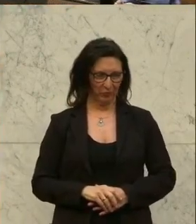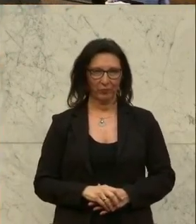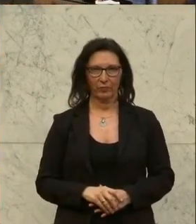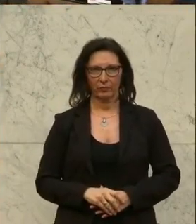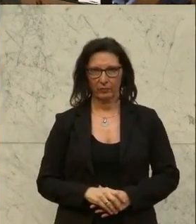Grünen. wird Essen.